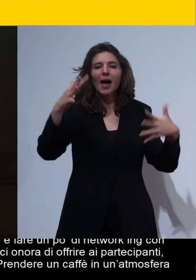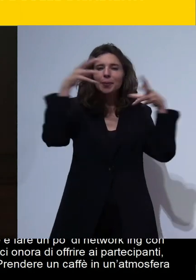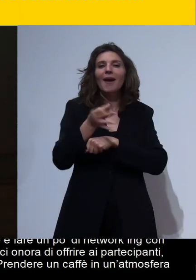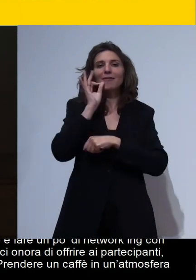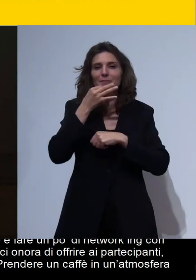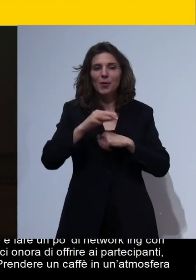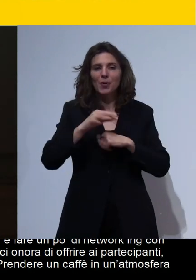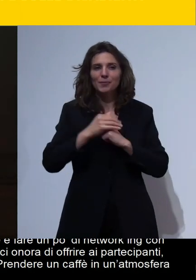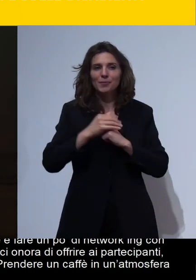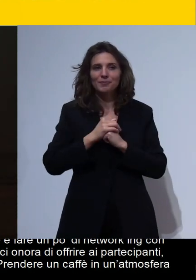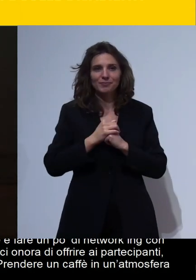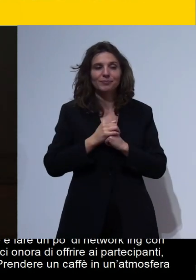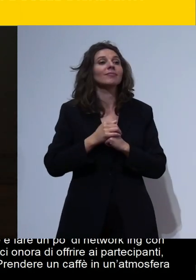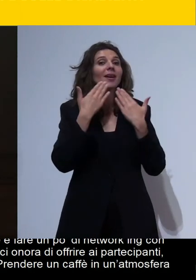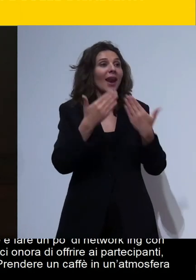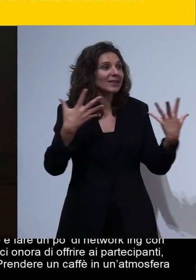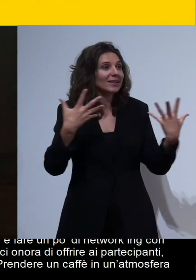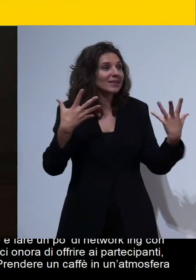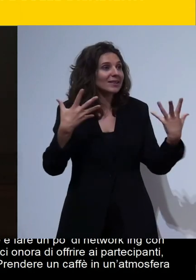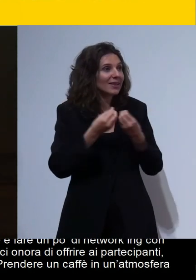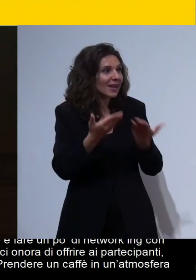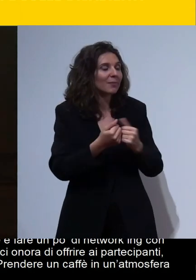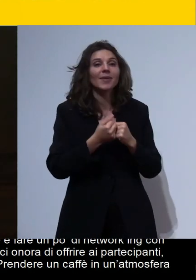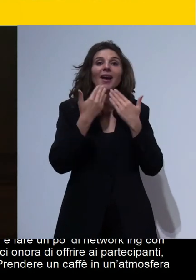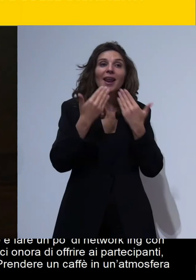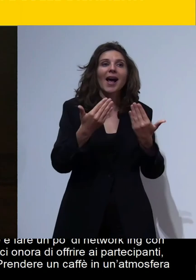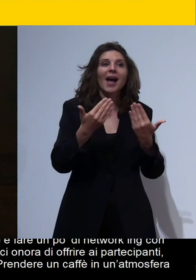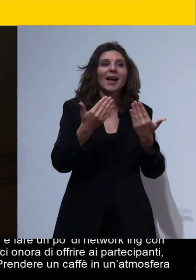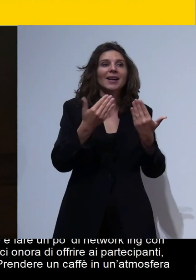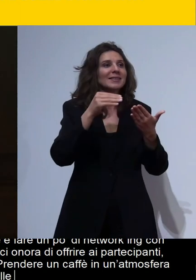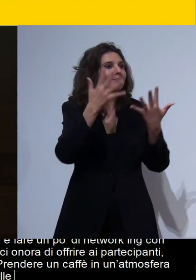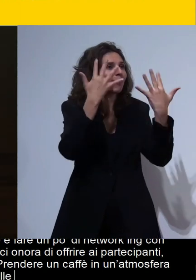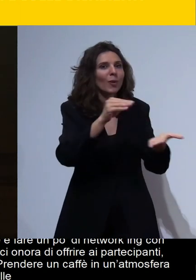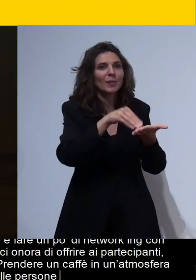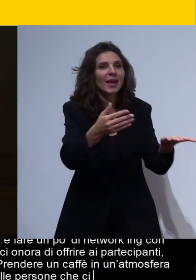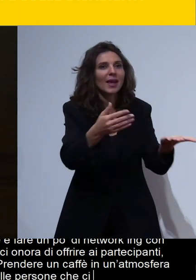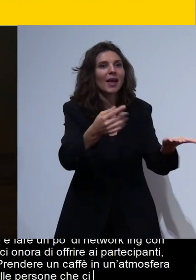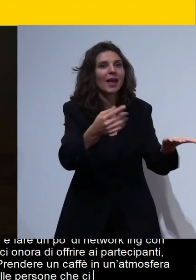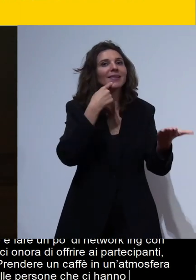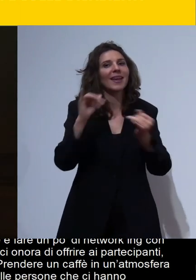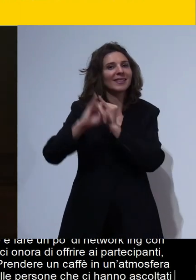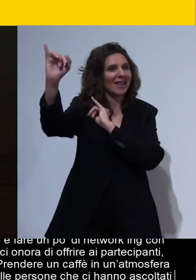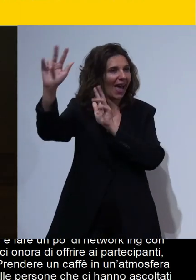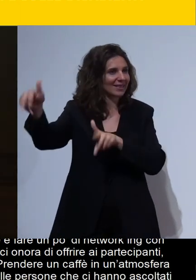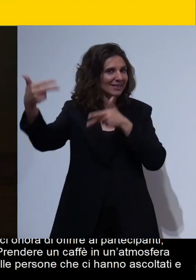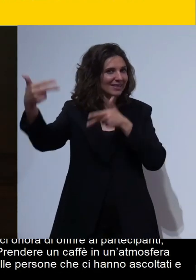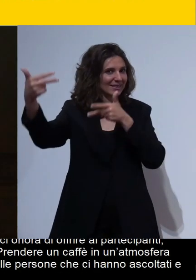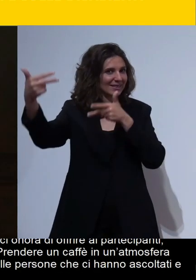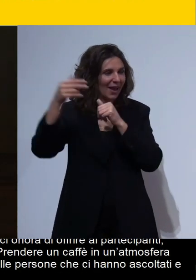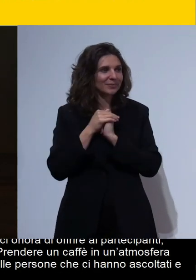ringrazio per essere stati con noi le persone in presenza e le persone che ci hanno ascoltati e visti a distanza